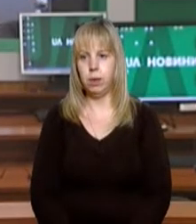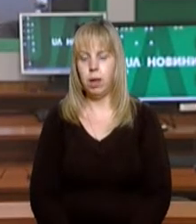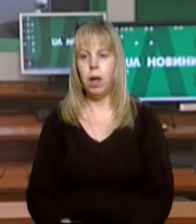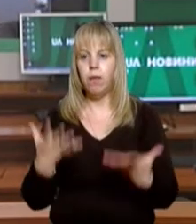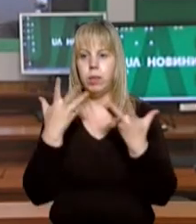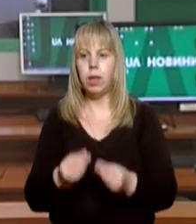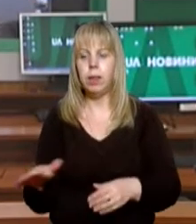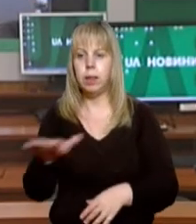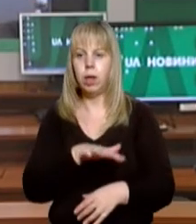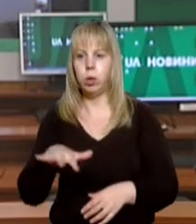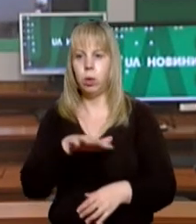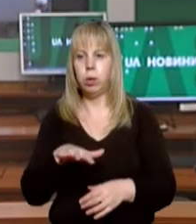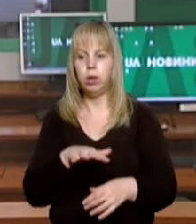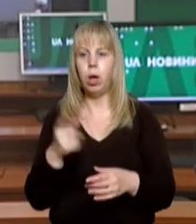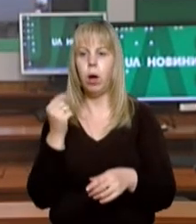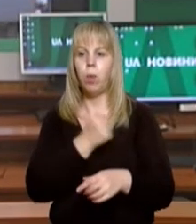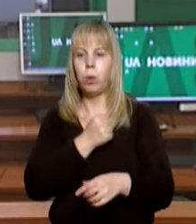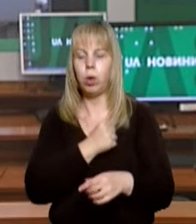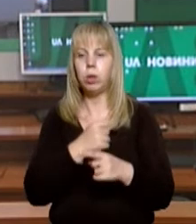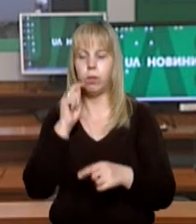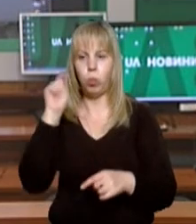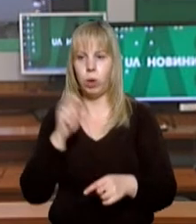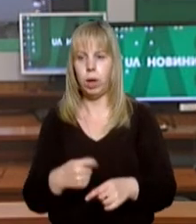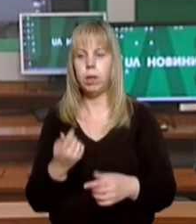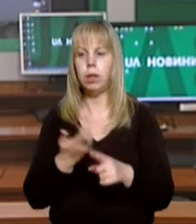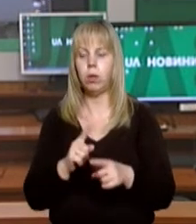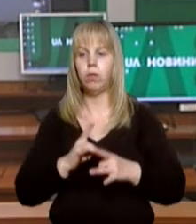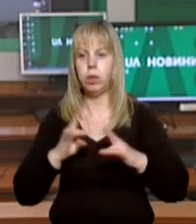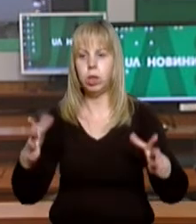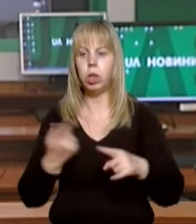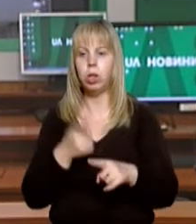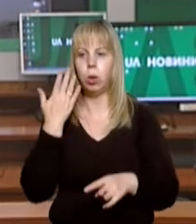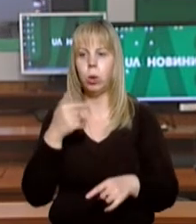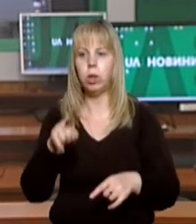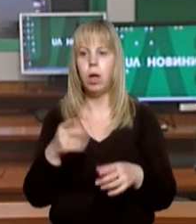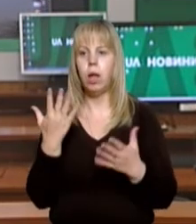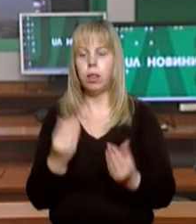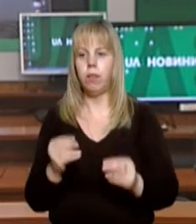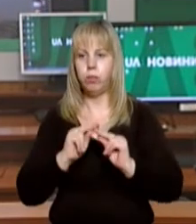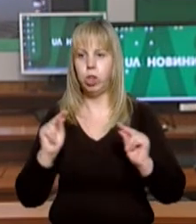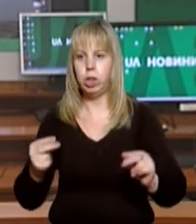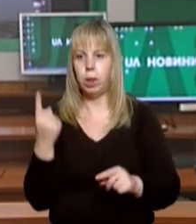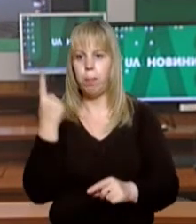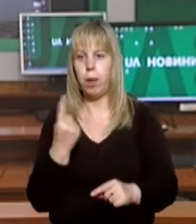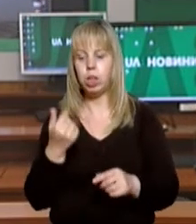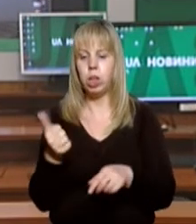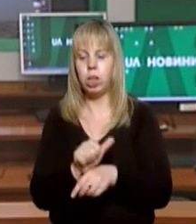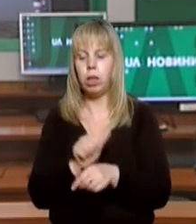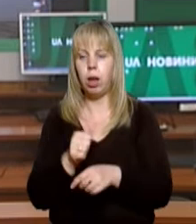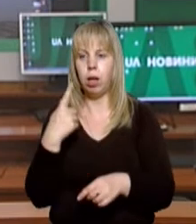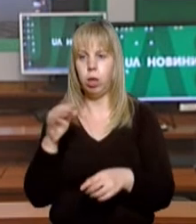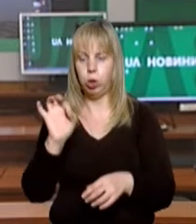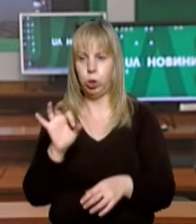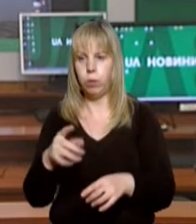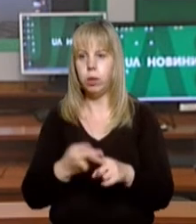День територіальної оборони запровадили в Україні. Його відзначатимуть тоді, коли і День вчителя, тобто в першу неділю жовтня.